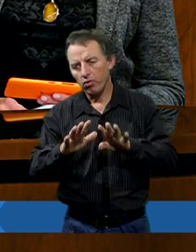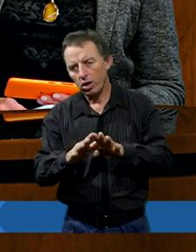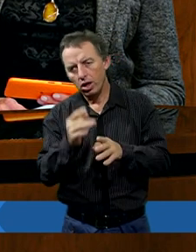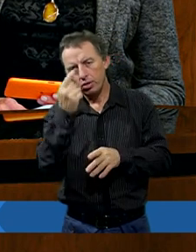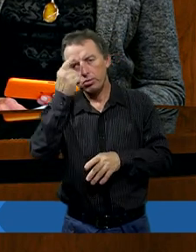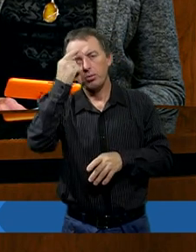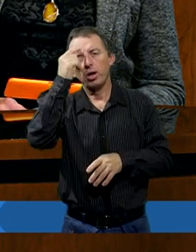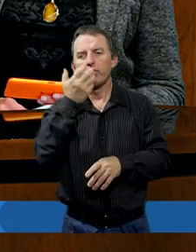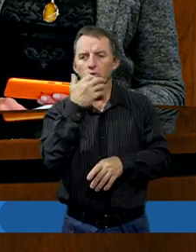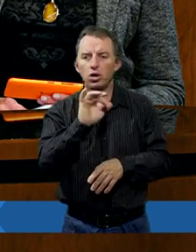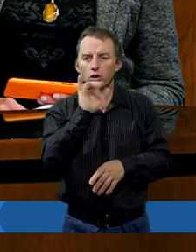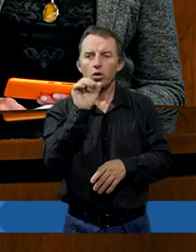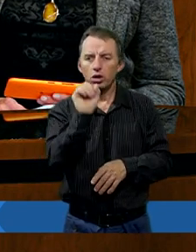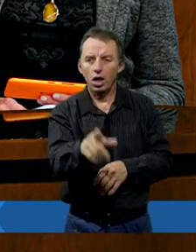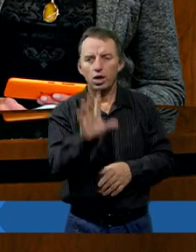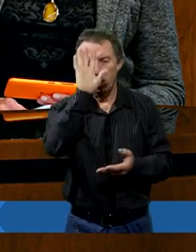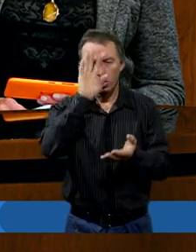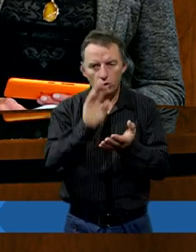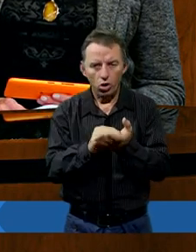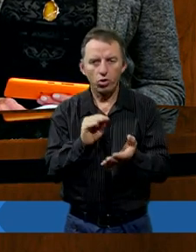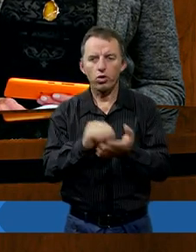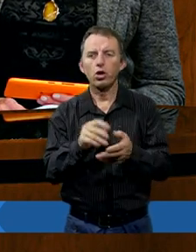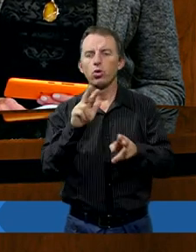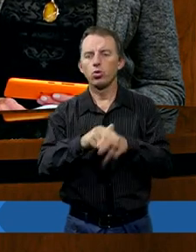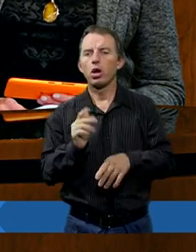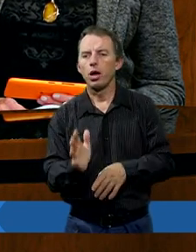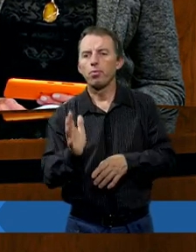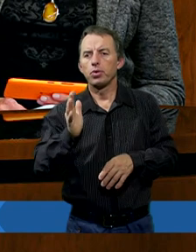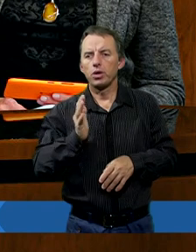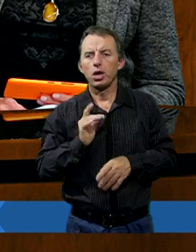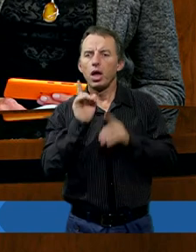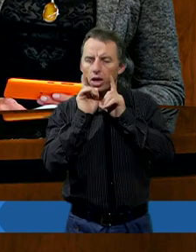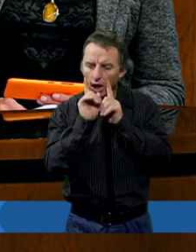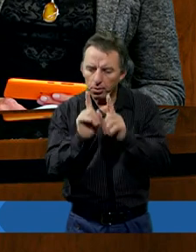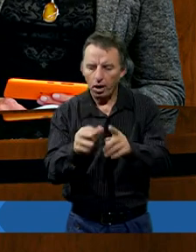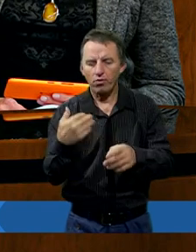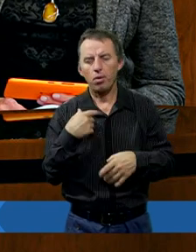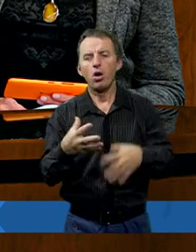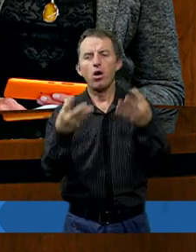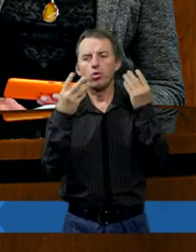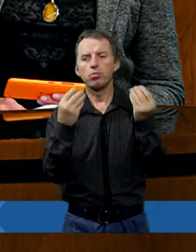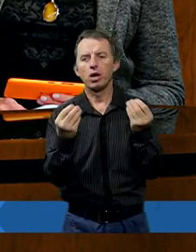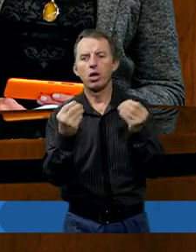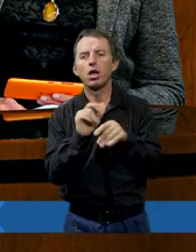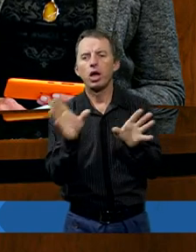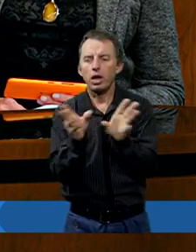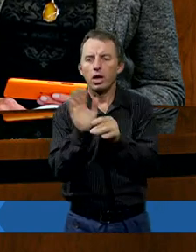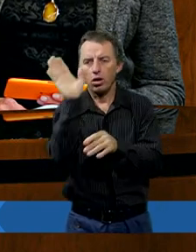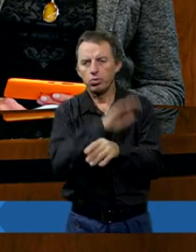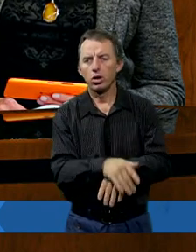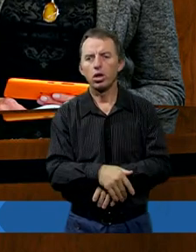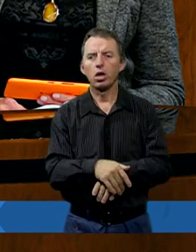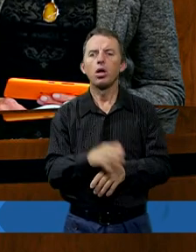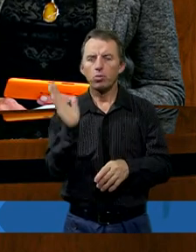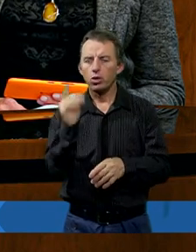wspomniałeś o swoim doświadczeniu. Ja też takie doświadczenie dość ciężkie przeżywałem, gdzie miałem naprawdę wspaniałe doświadczenia z Panem Bogiem. A